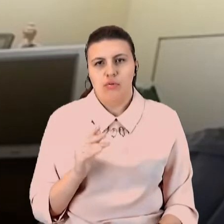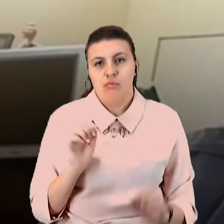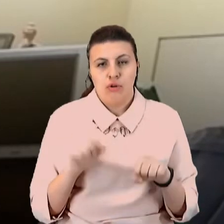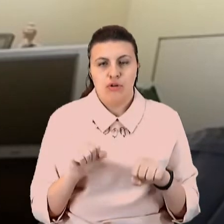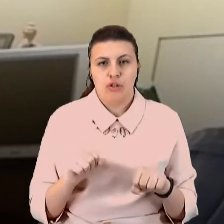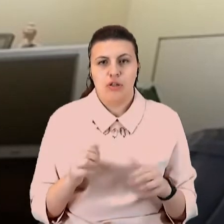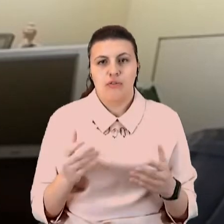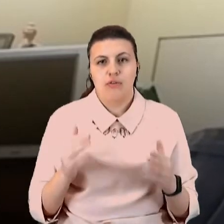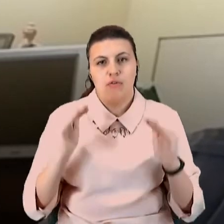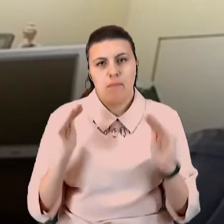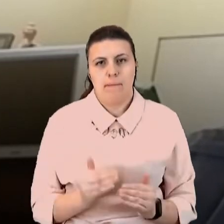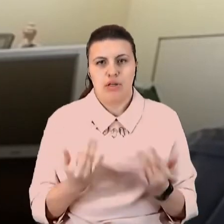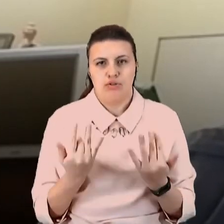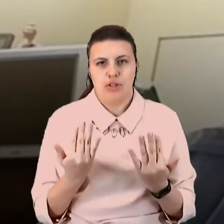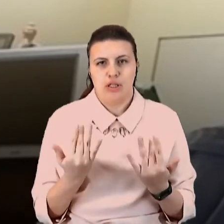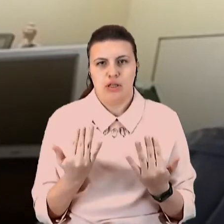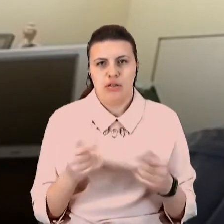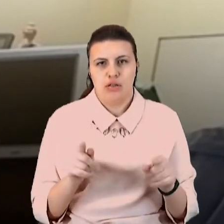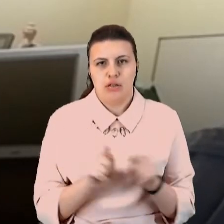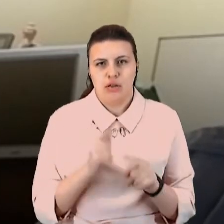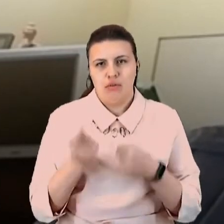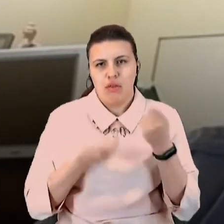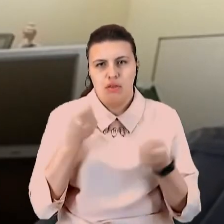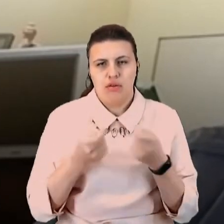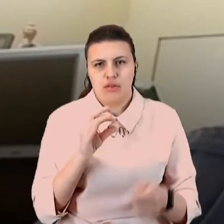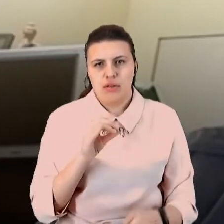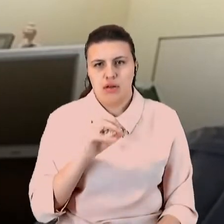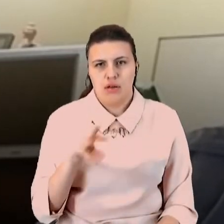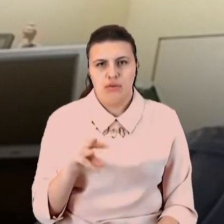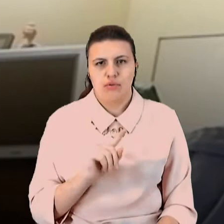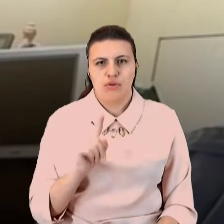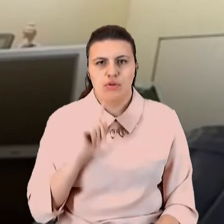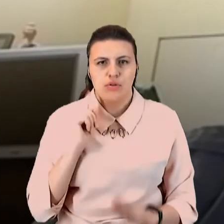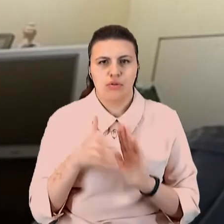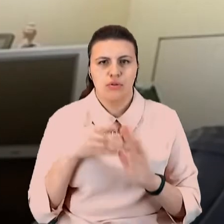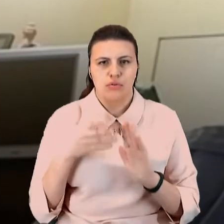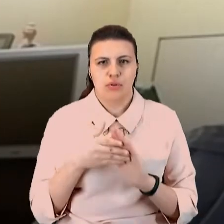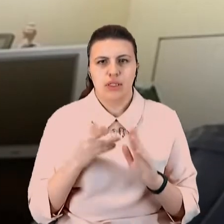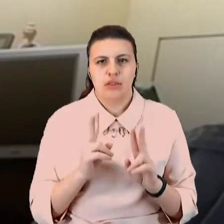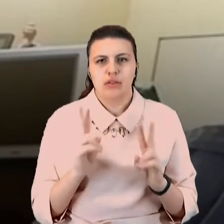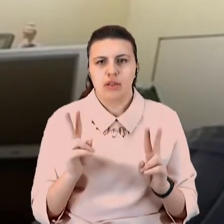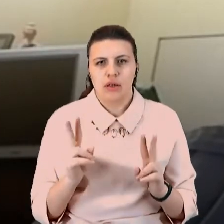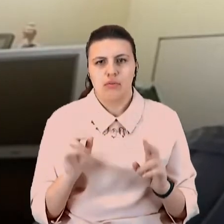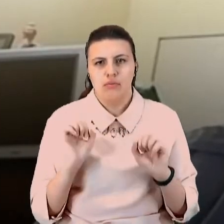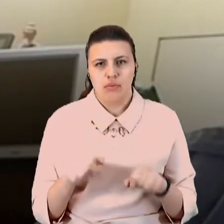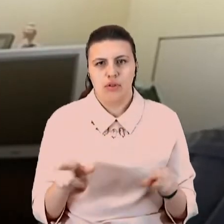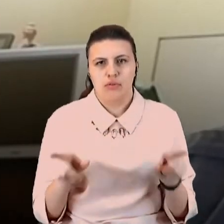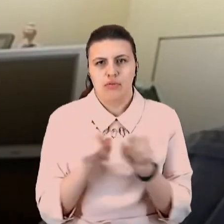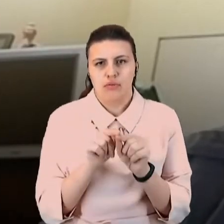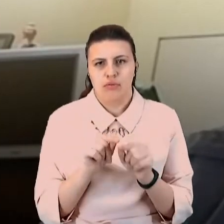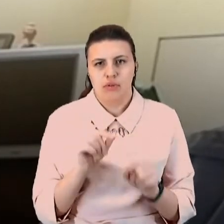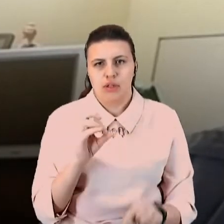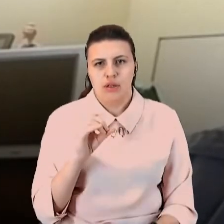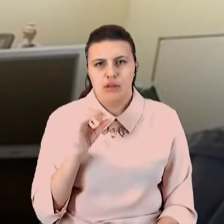зменшити кількість таких дрібних схем. Тому що, зрозуміло, що з ким реально міг співпрацювати цей єгер, очевидно, це ж не в